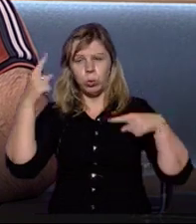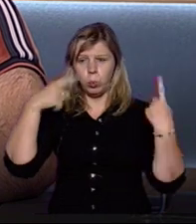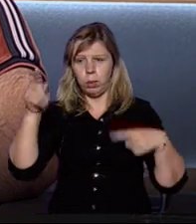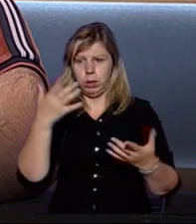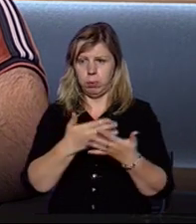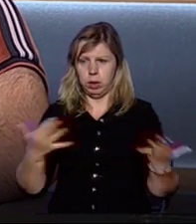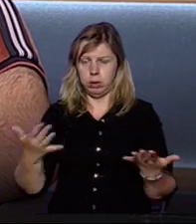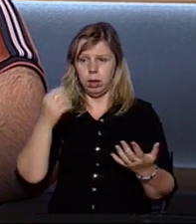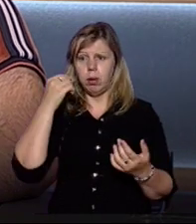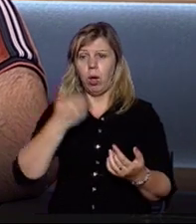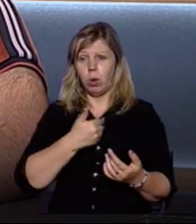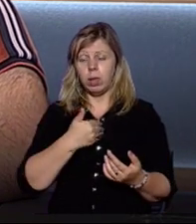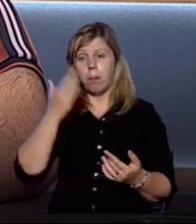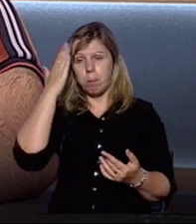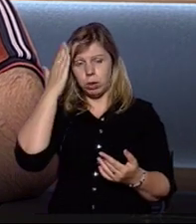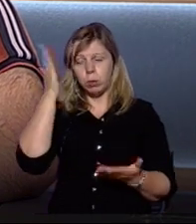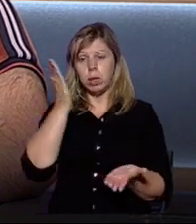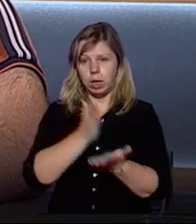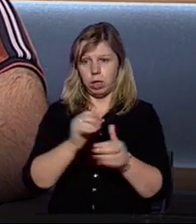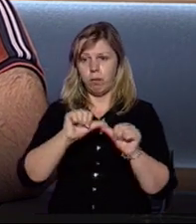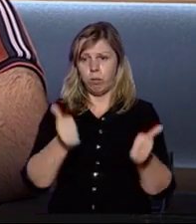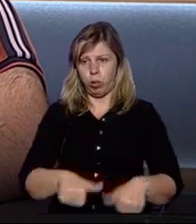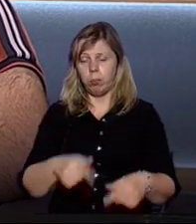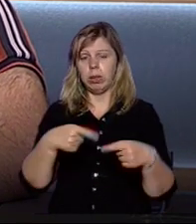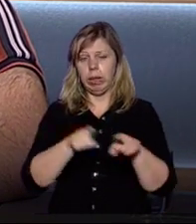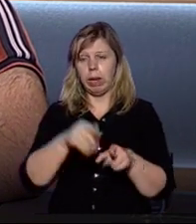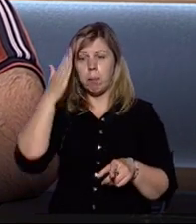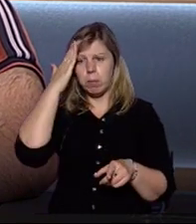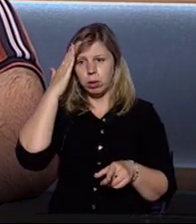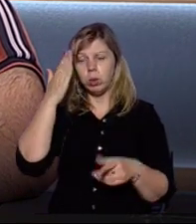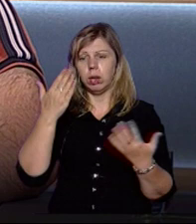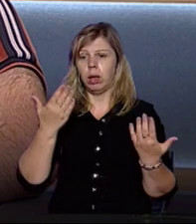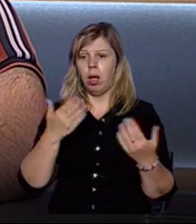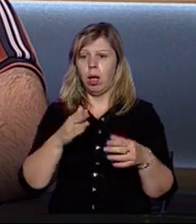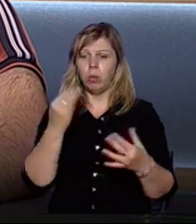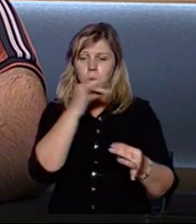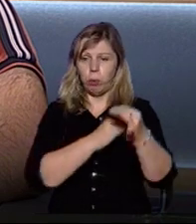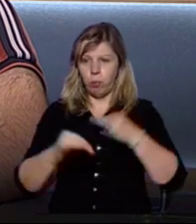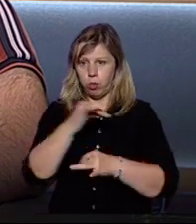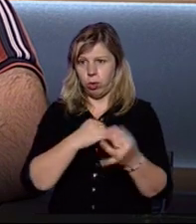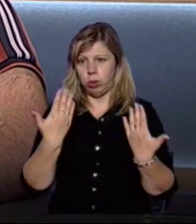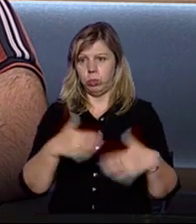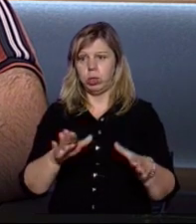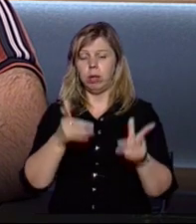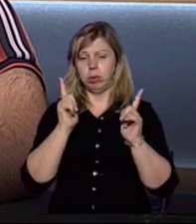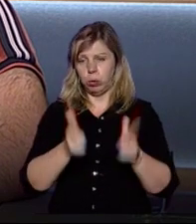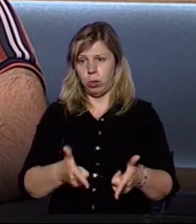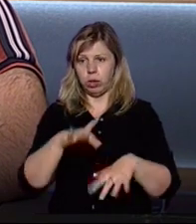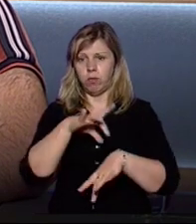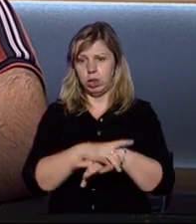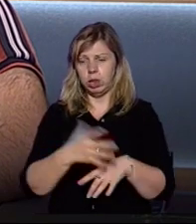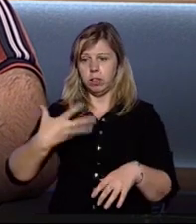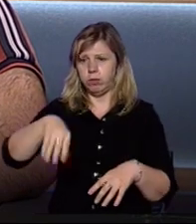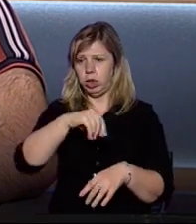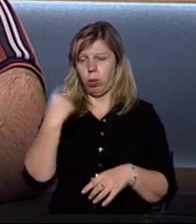речами, хоча методика є формування і по такій методиці вже пройшли обговорення і вже дійшли згоди фактично